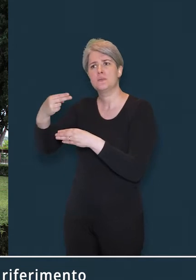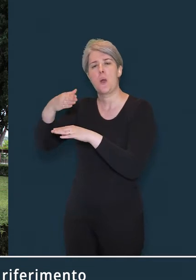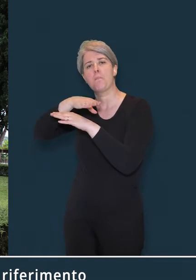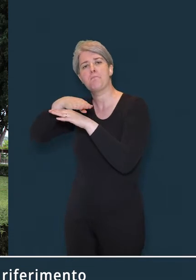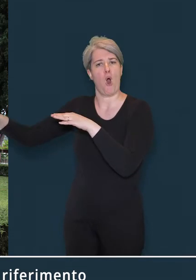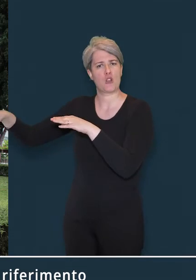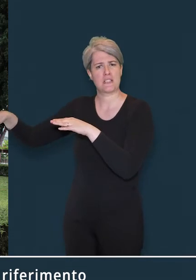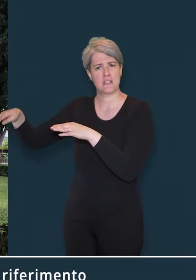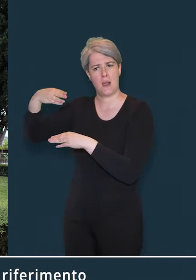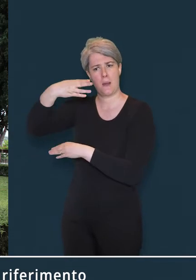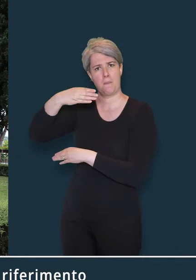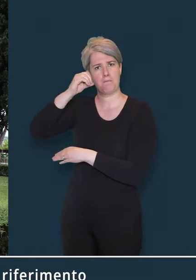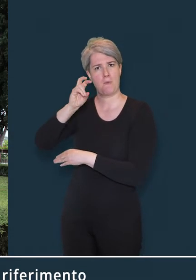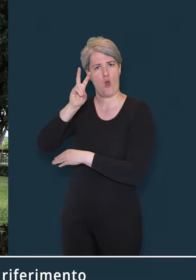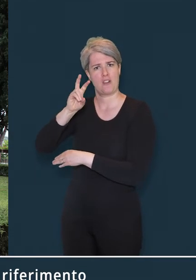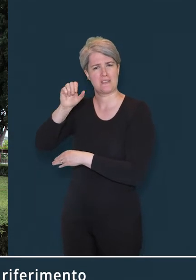anche Mozza,